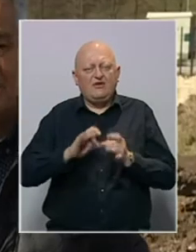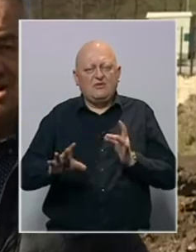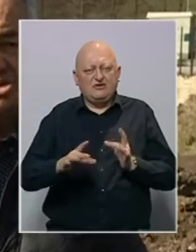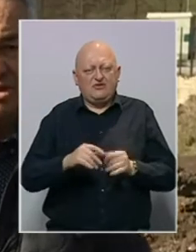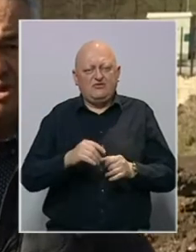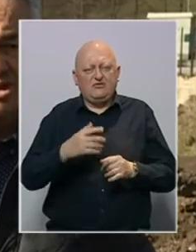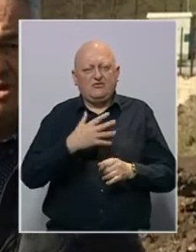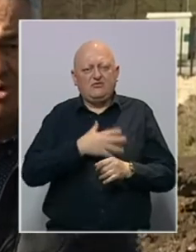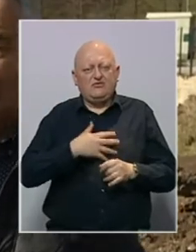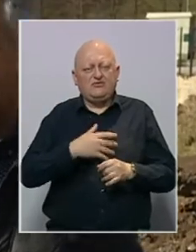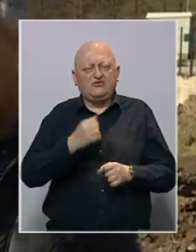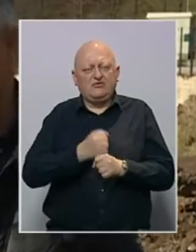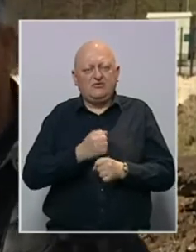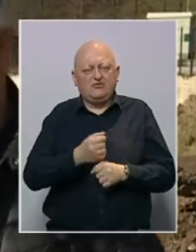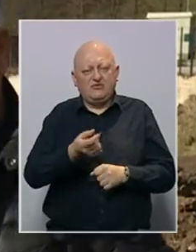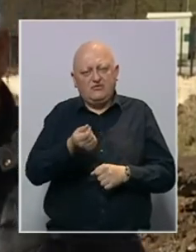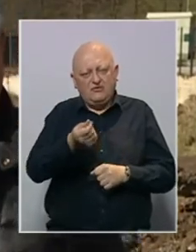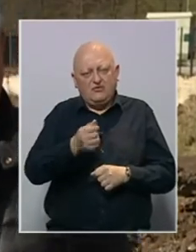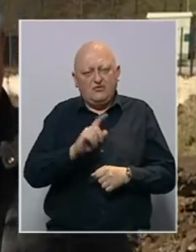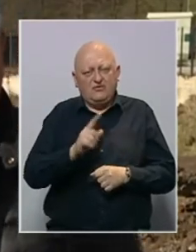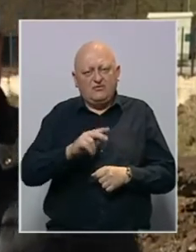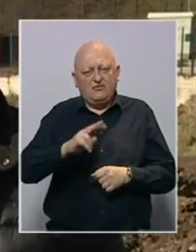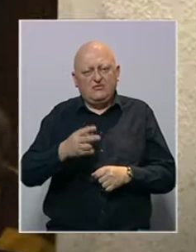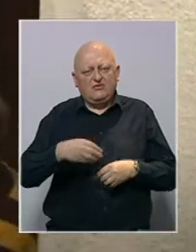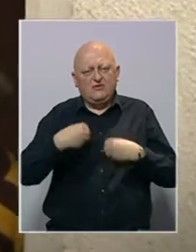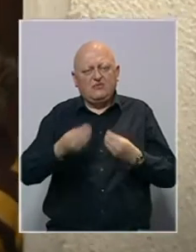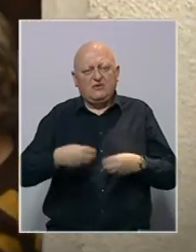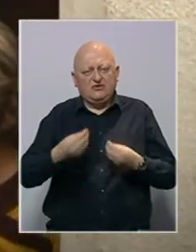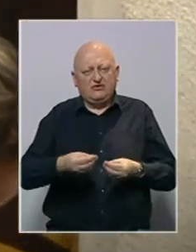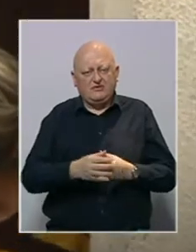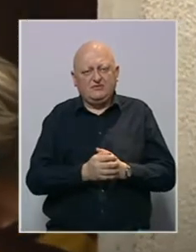efikasno i želimo da dijelujemo novcu, a ne u nekim drugim pričama.